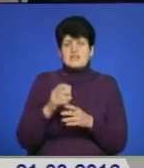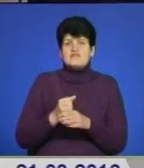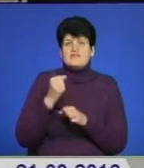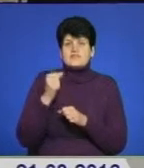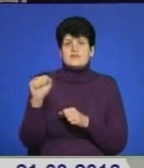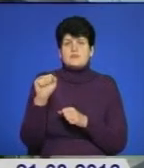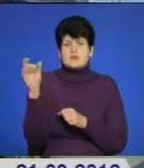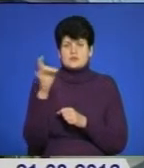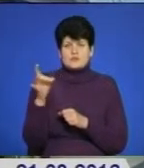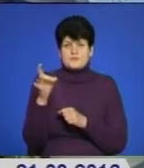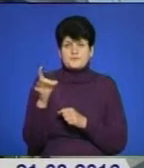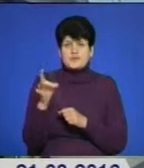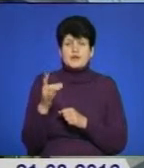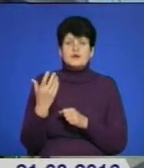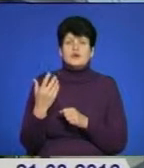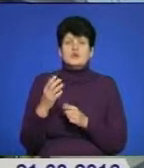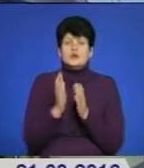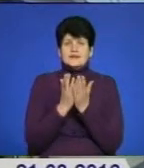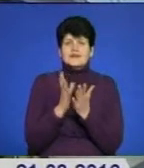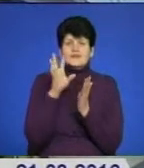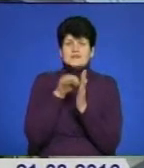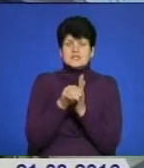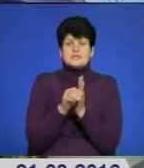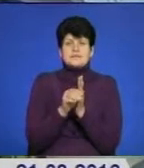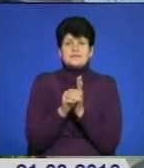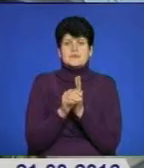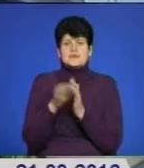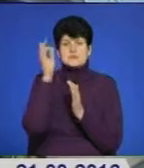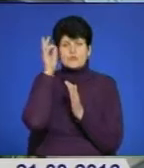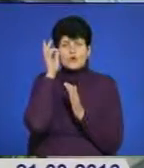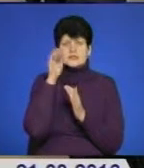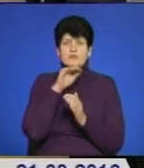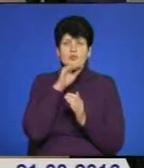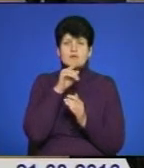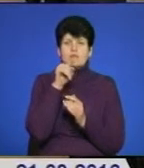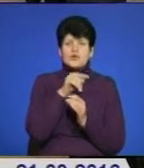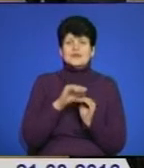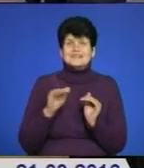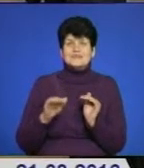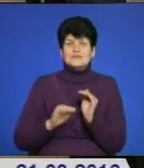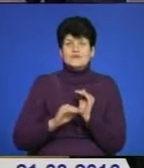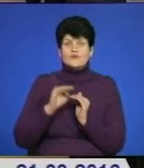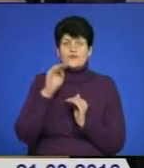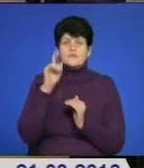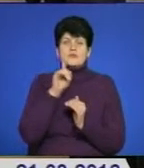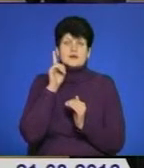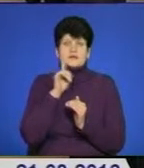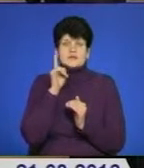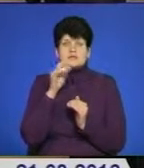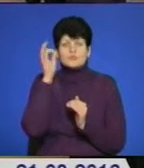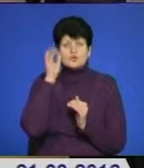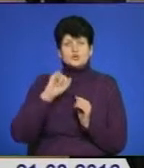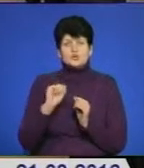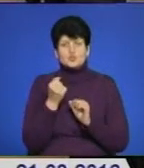окрузі. До книги увійшли фрагменти спогадів самого професора про його дитинство і юнацькі роки, так і спогади його друзів,